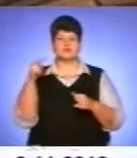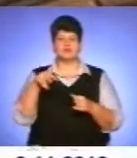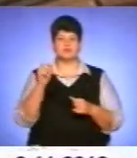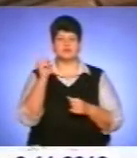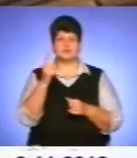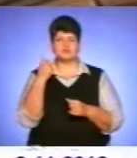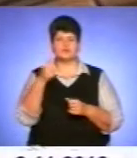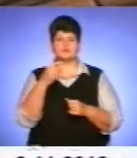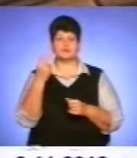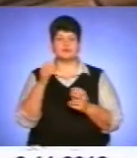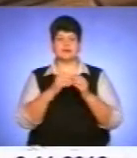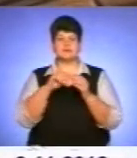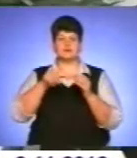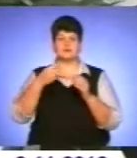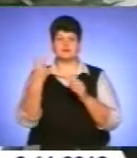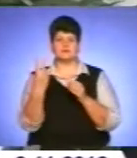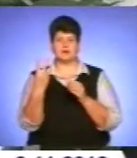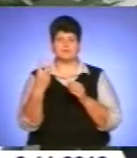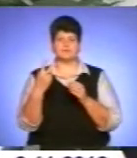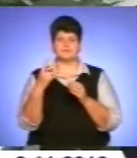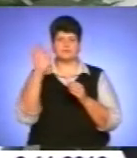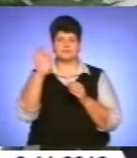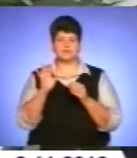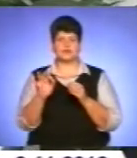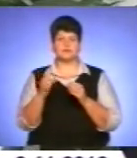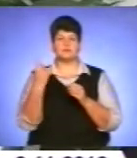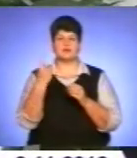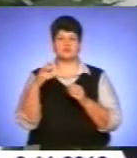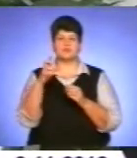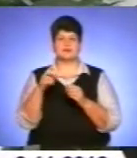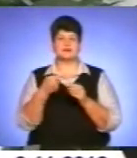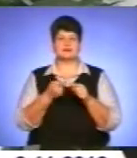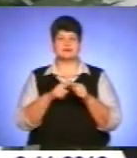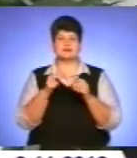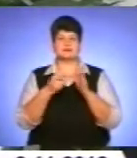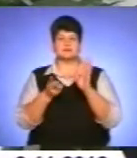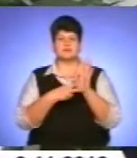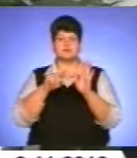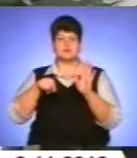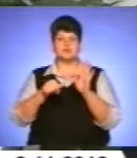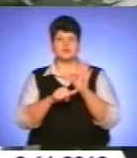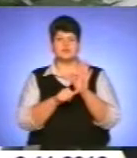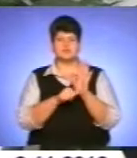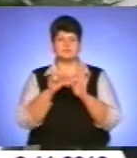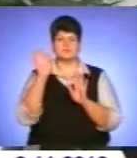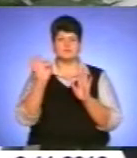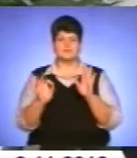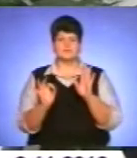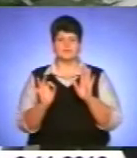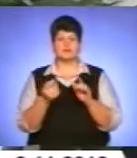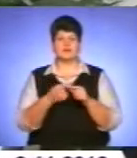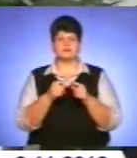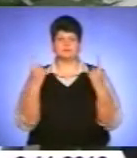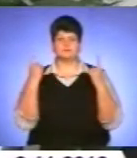було 10,2 коефіцієнта, то з 1 березня це вже 17,6. Це суттєве